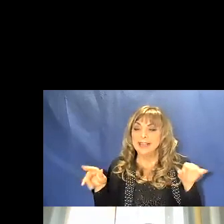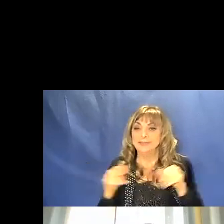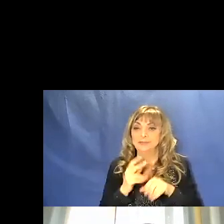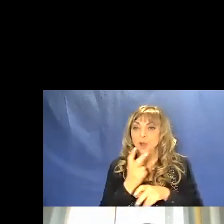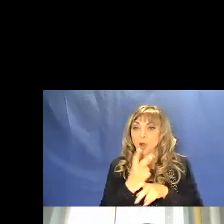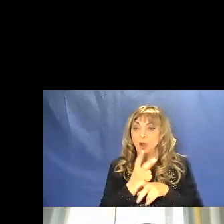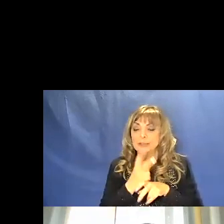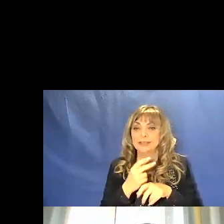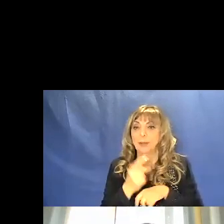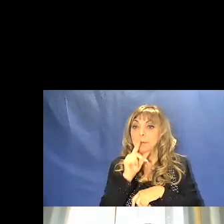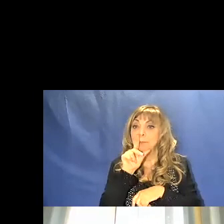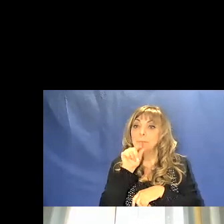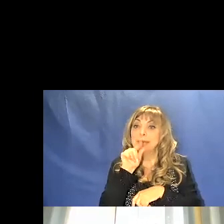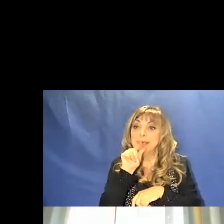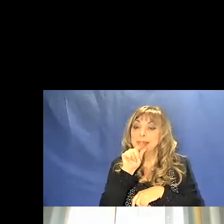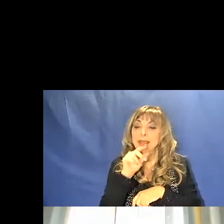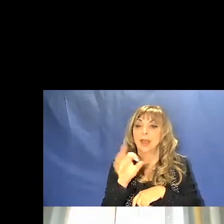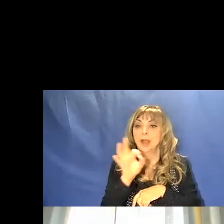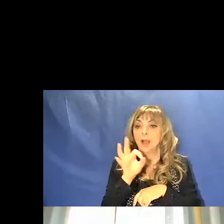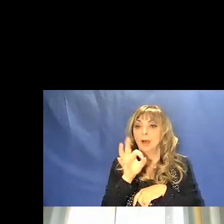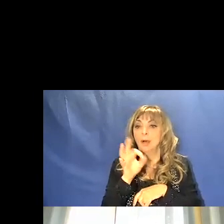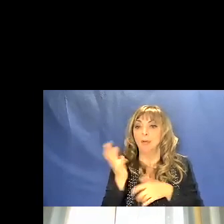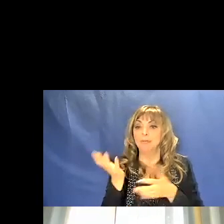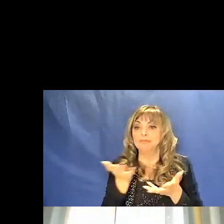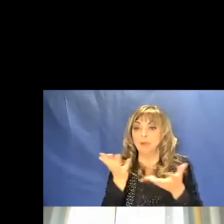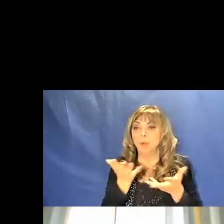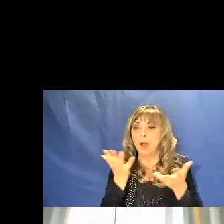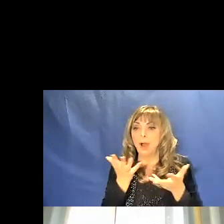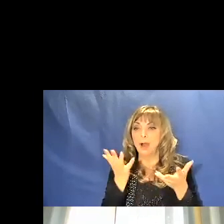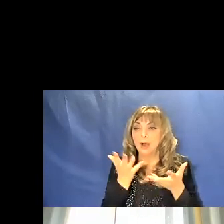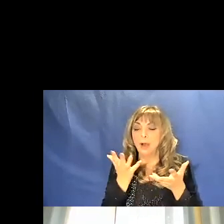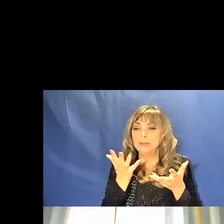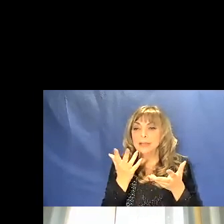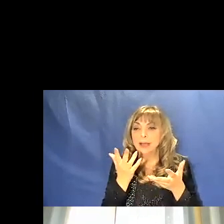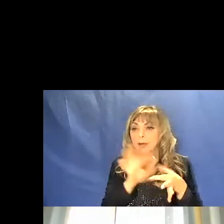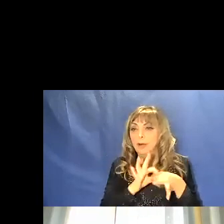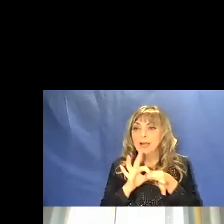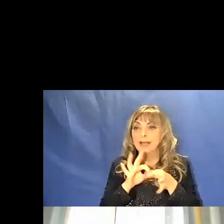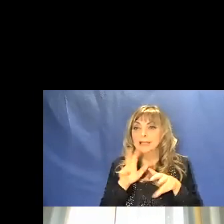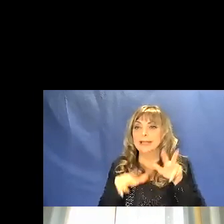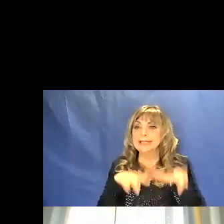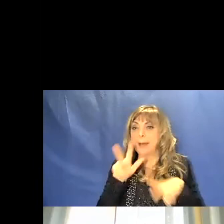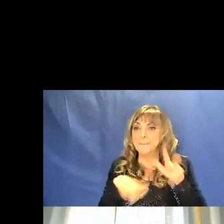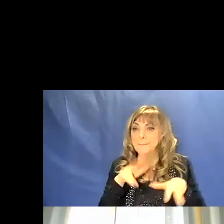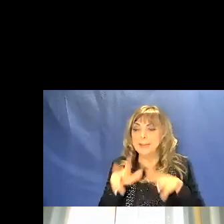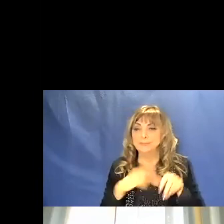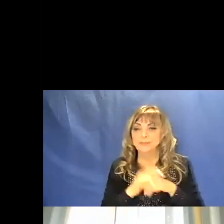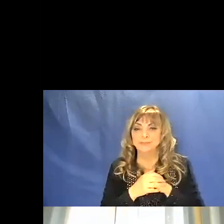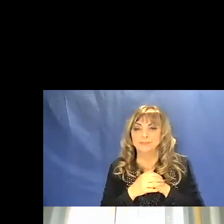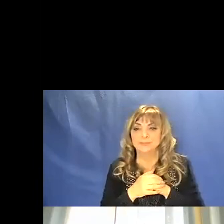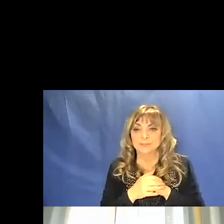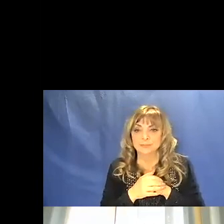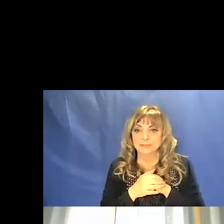becchi o qualcosa che rimandava alle zampe degli uccelli ecco che allora